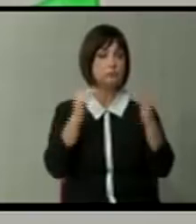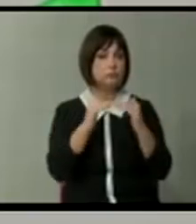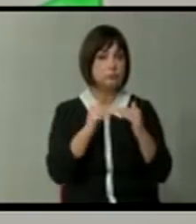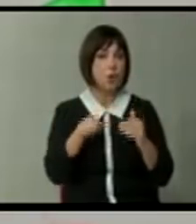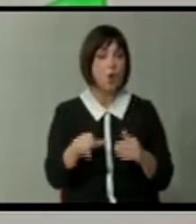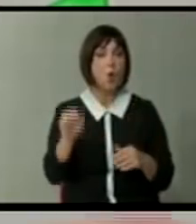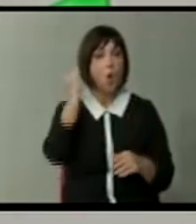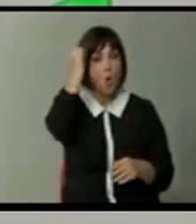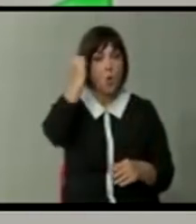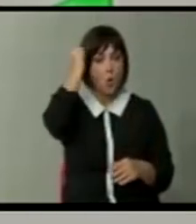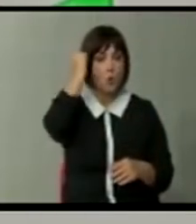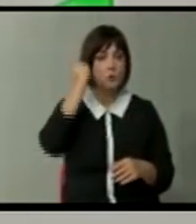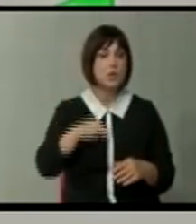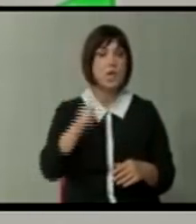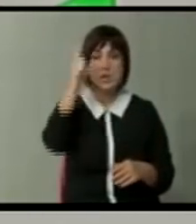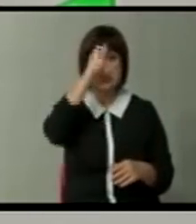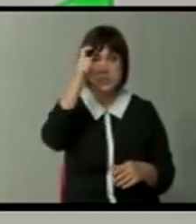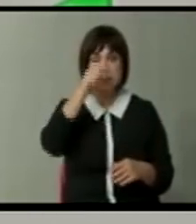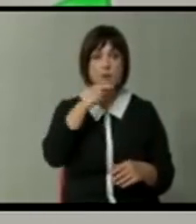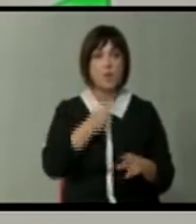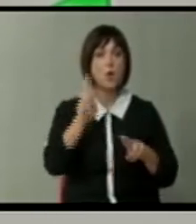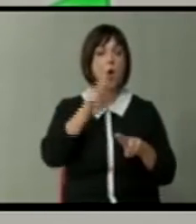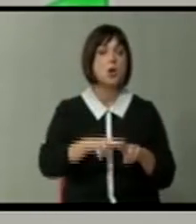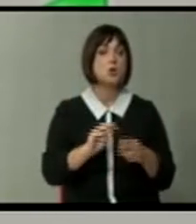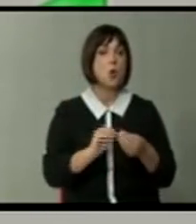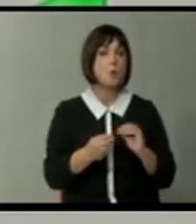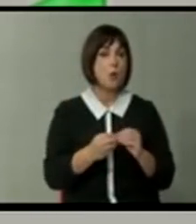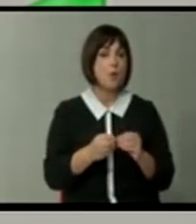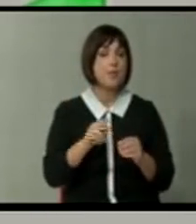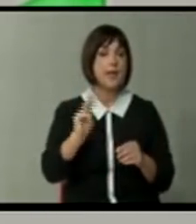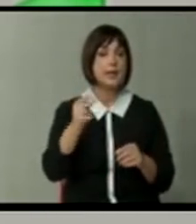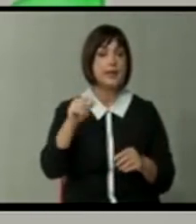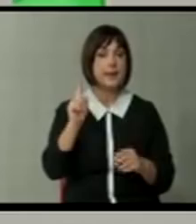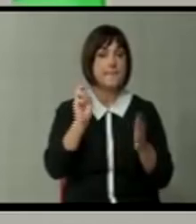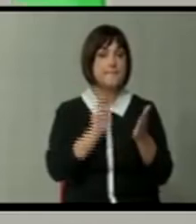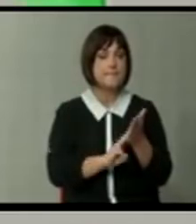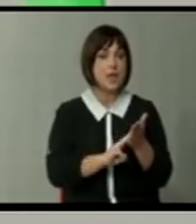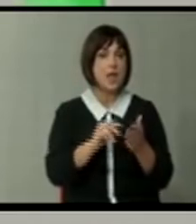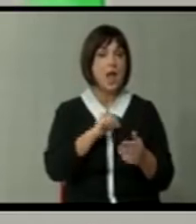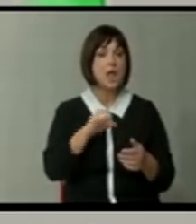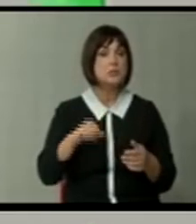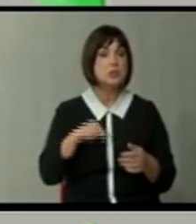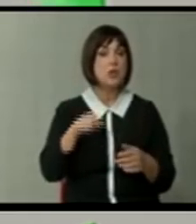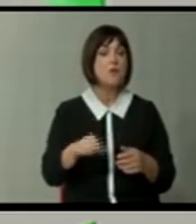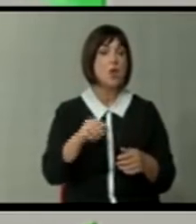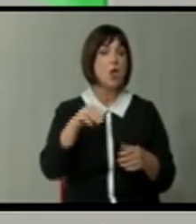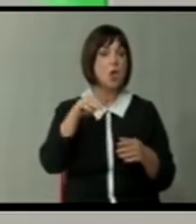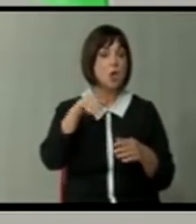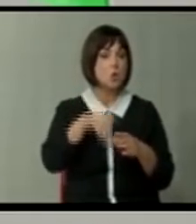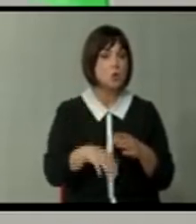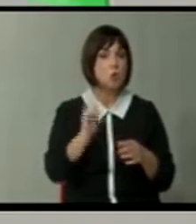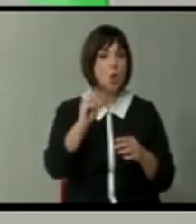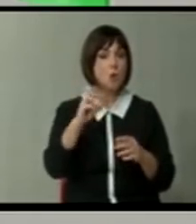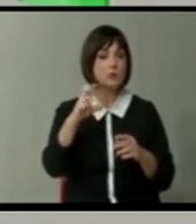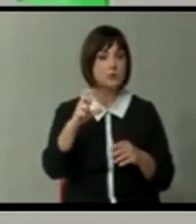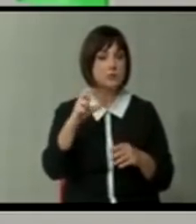околу Косово и Србија, веројотно би го решил проблемот на Крим, на Абхазија и јужна осетија. Второ